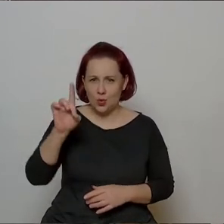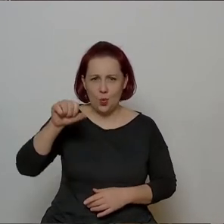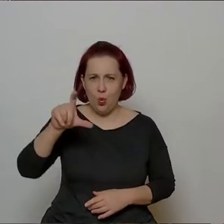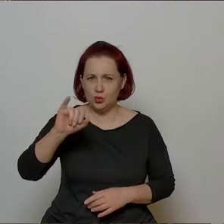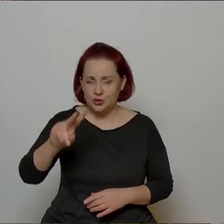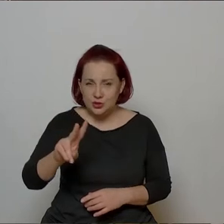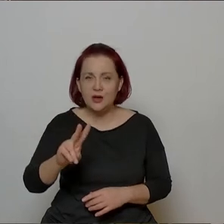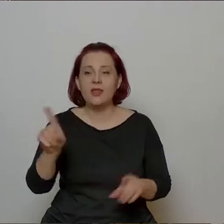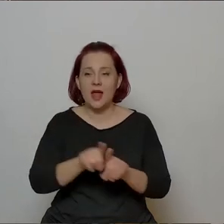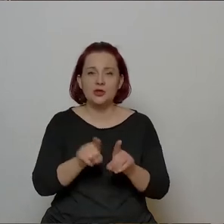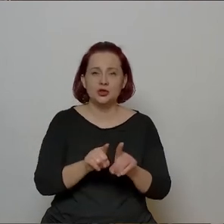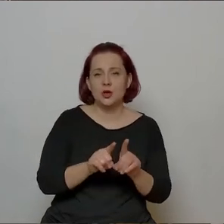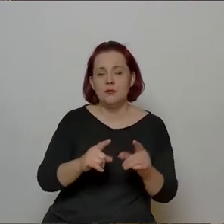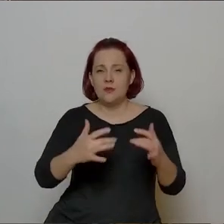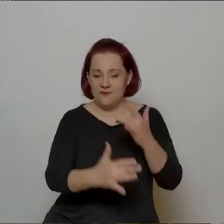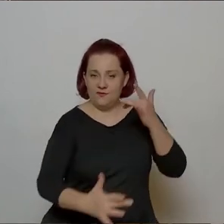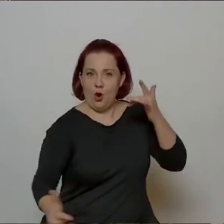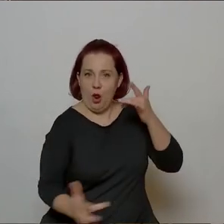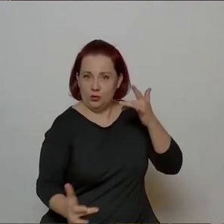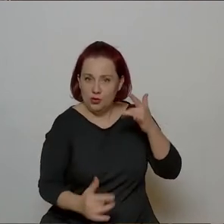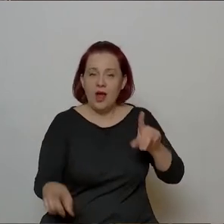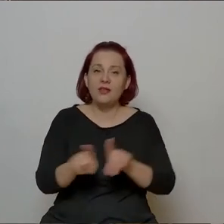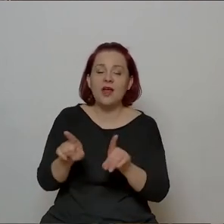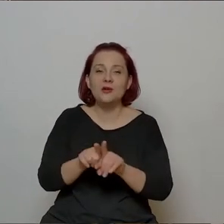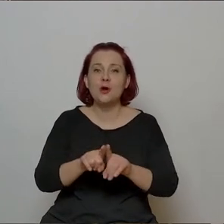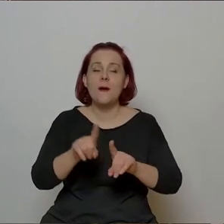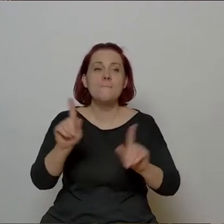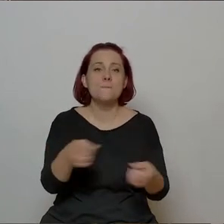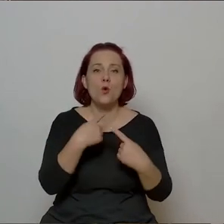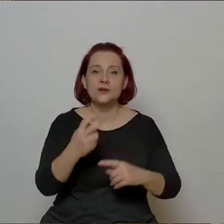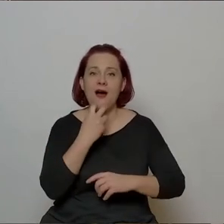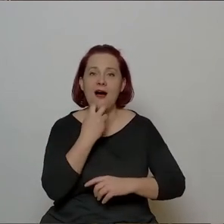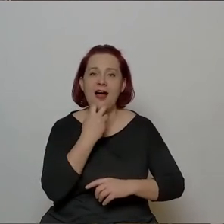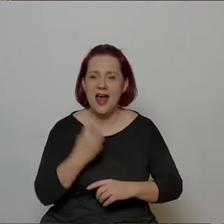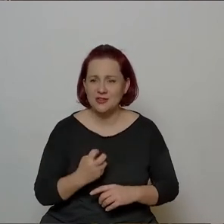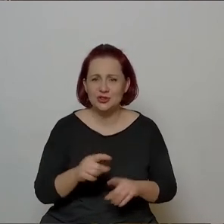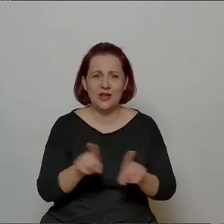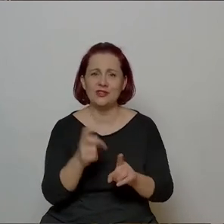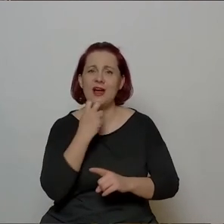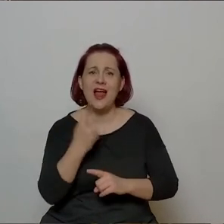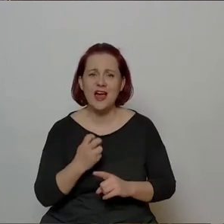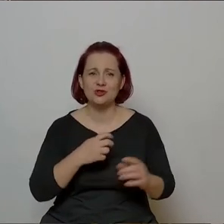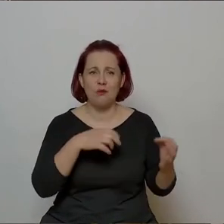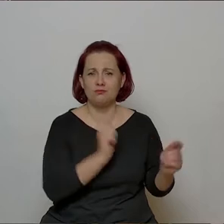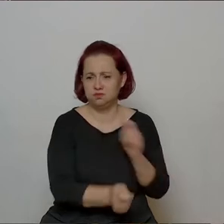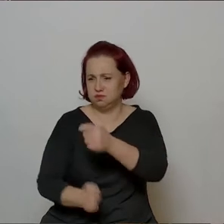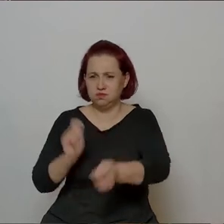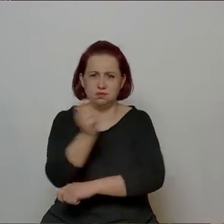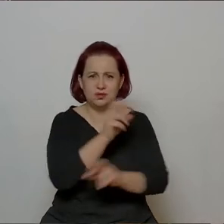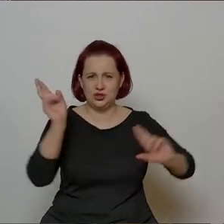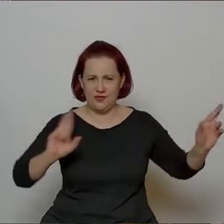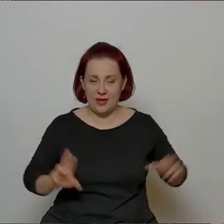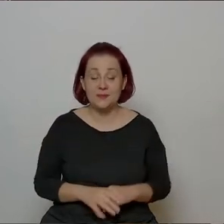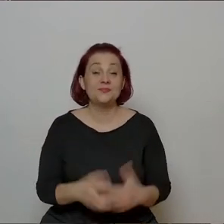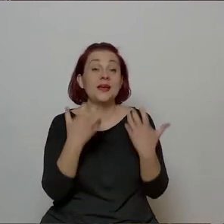muzyki filmowej, teatralnej, elektronicznej i elektroakustycznej. Ja bym chciał Państwa